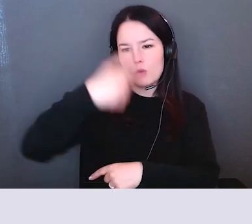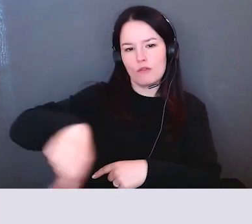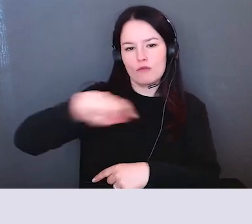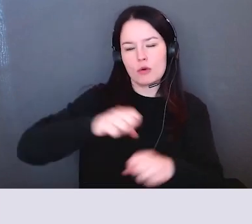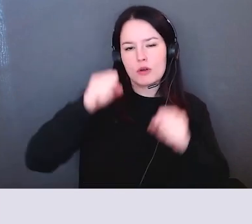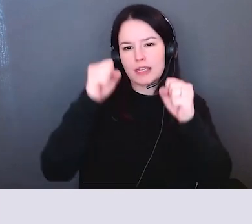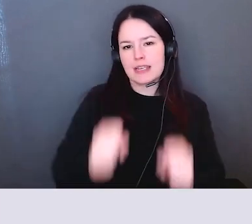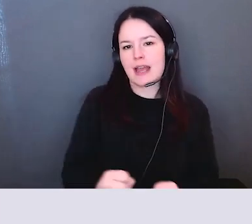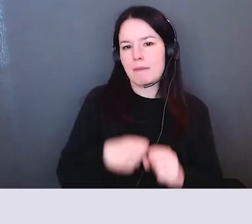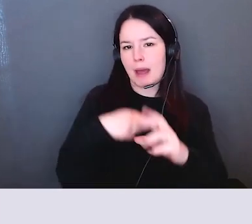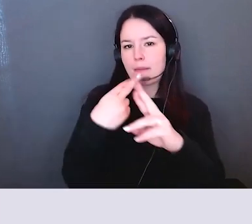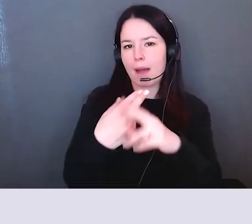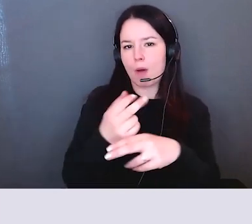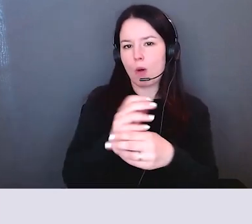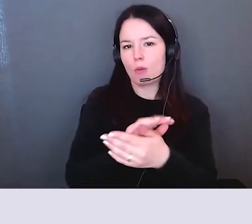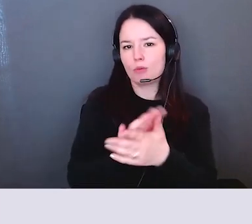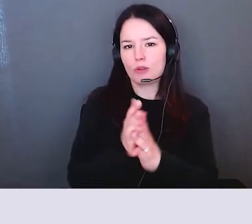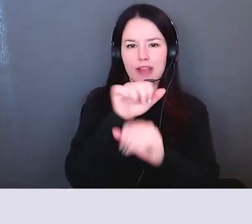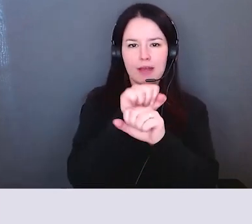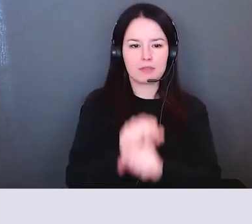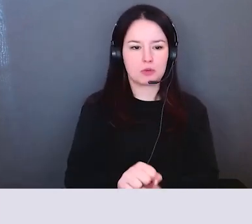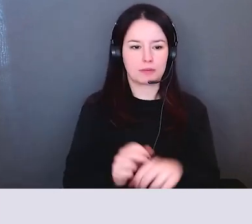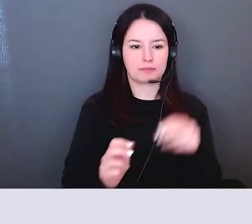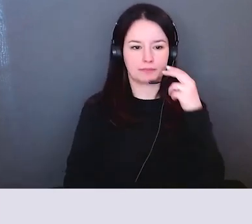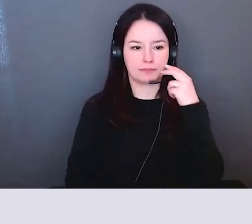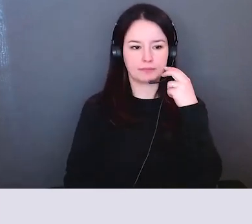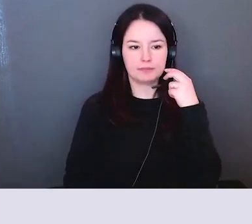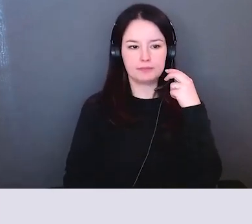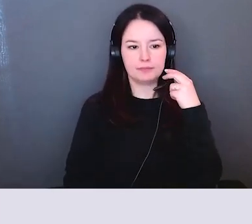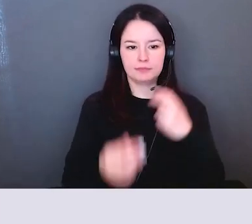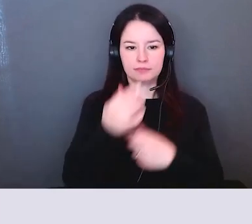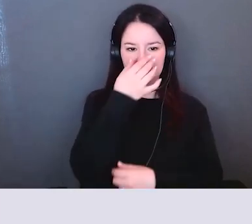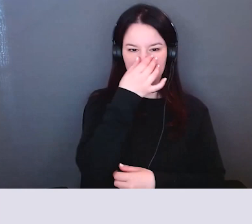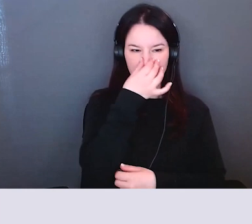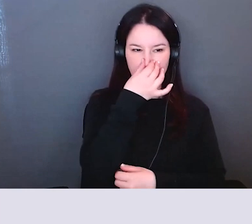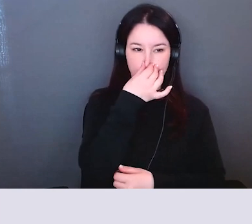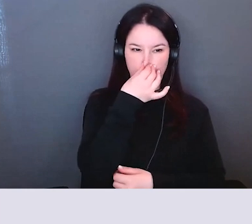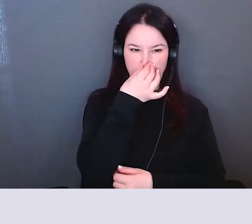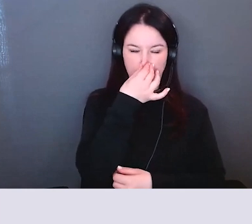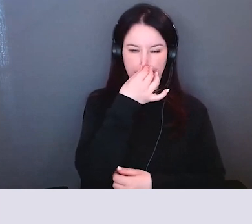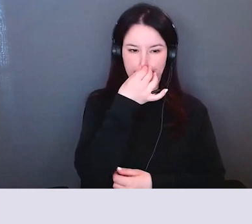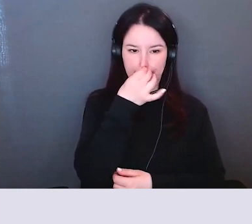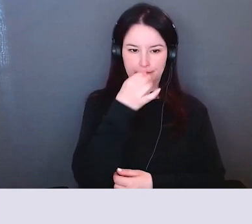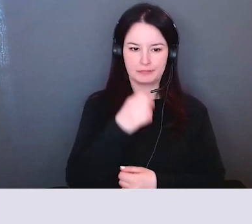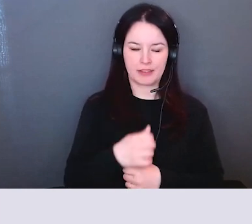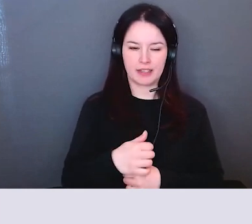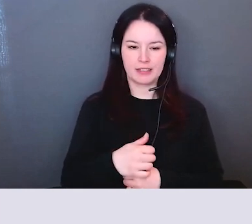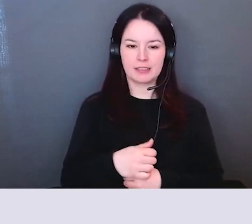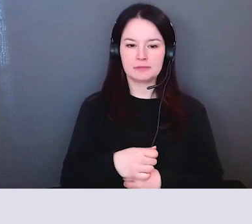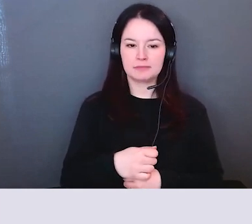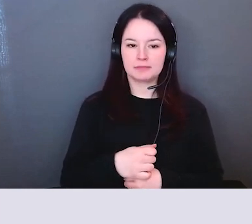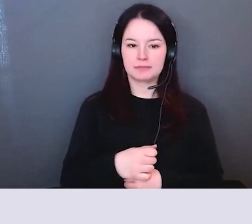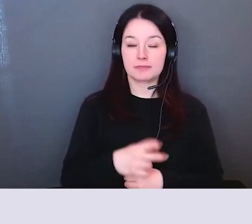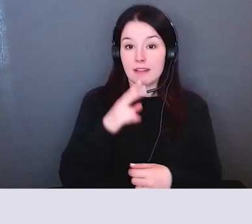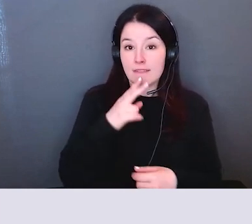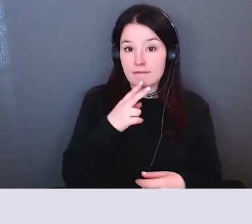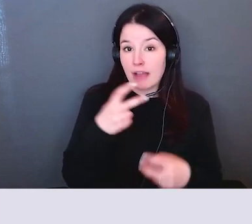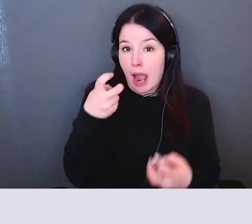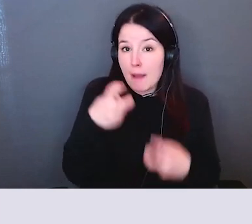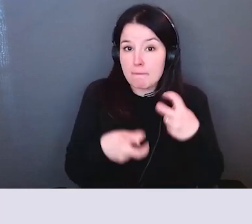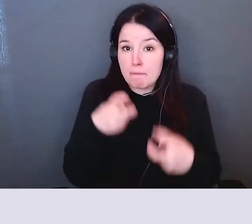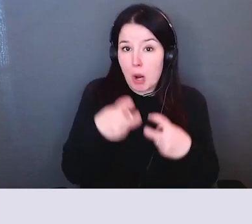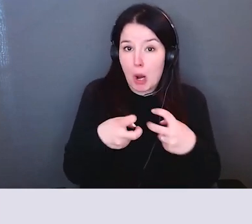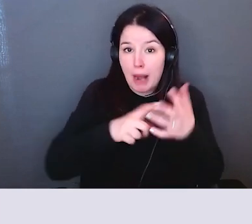comprends ce que vous dites complètement mais j'ai encore l'impression que je ne peux pas que je ne